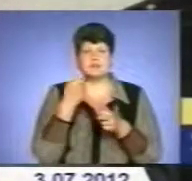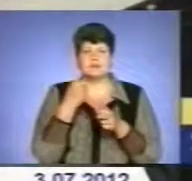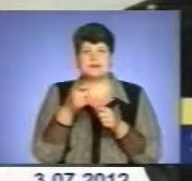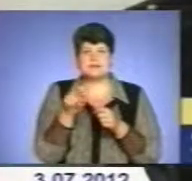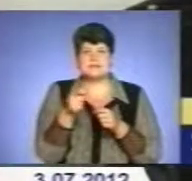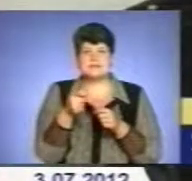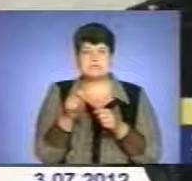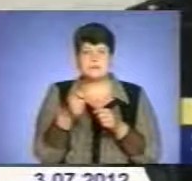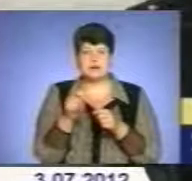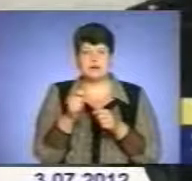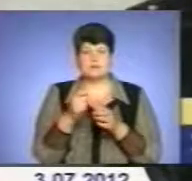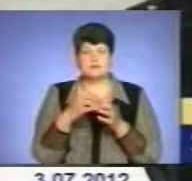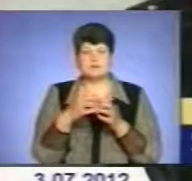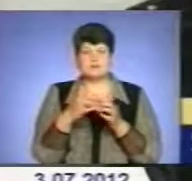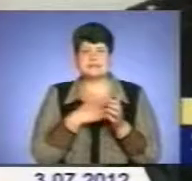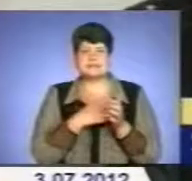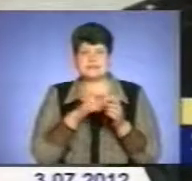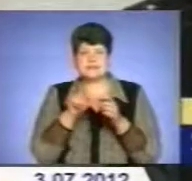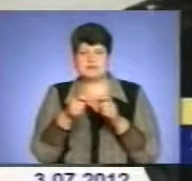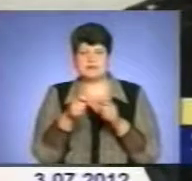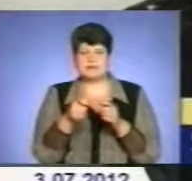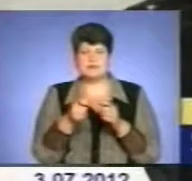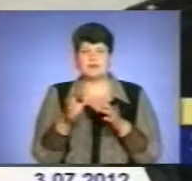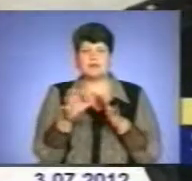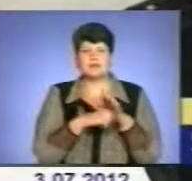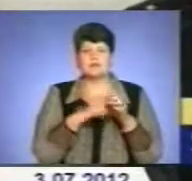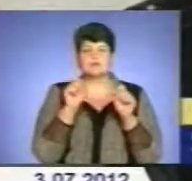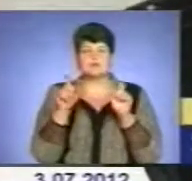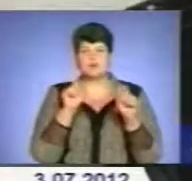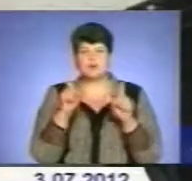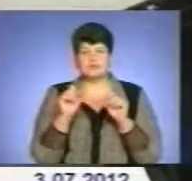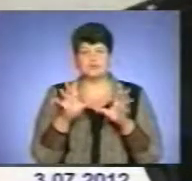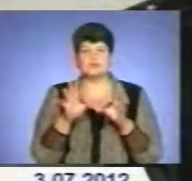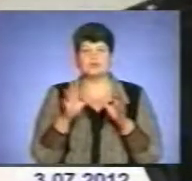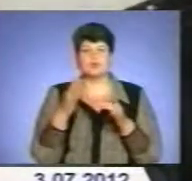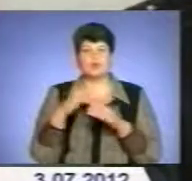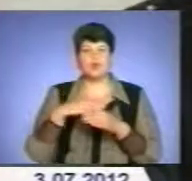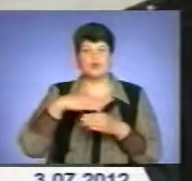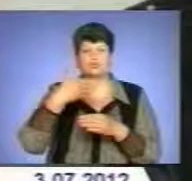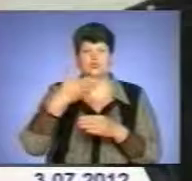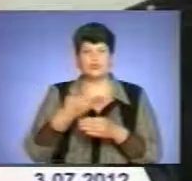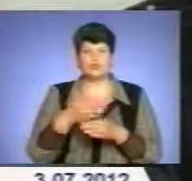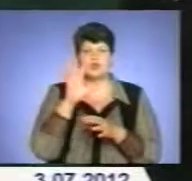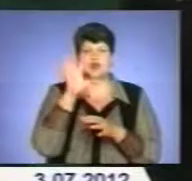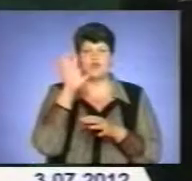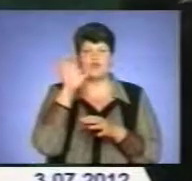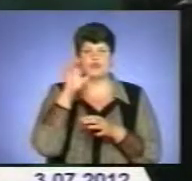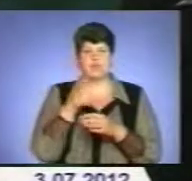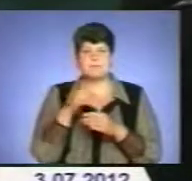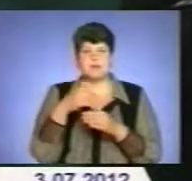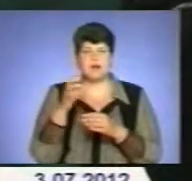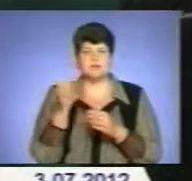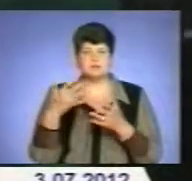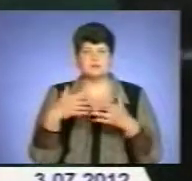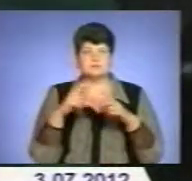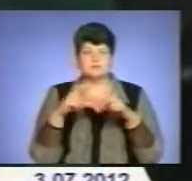і викрадали золоті вироби, оргтехніку, серед яких були ноутбуки, нетбуки та фотоапарати. Ті господарі,